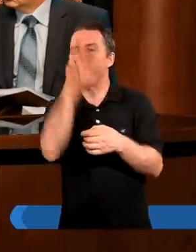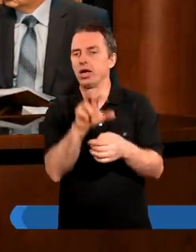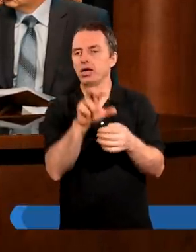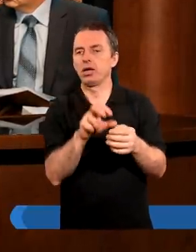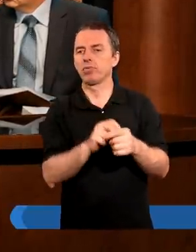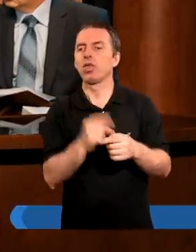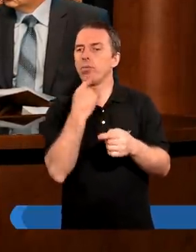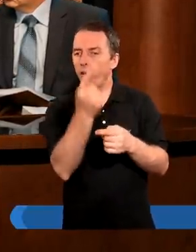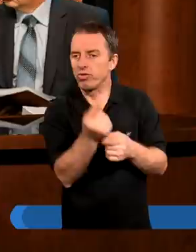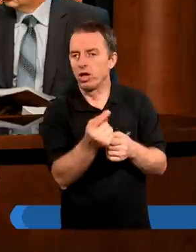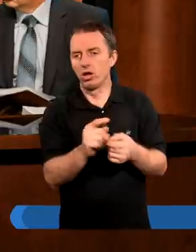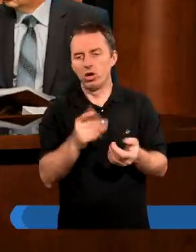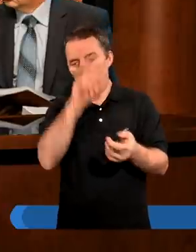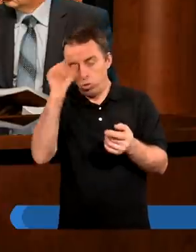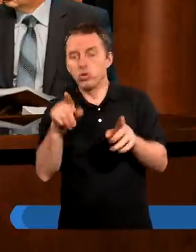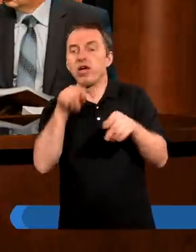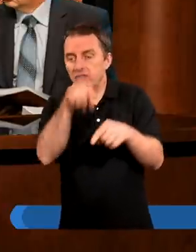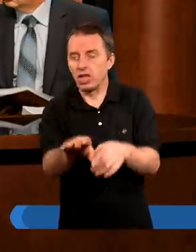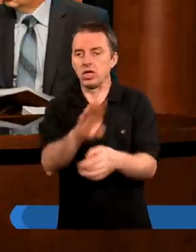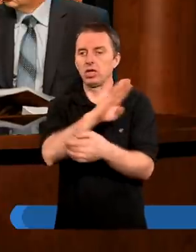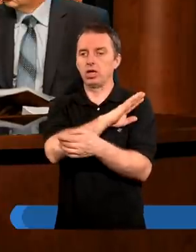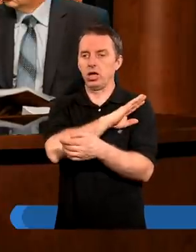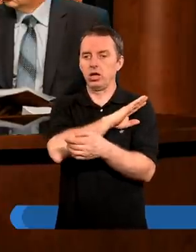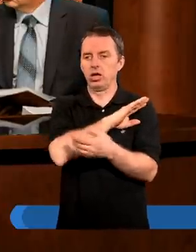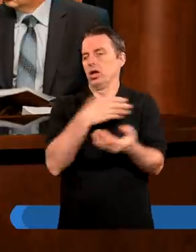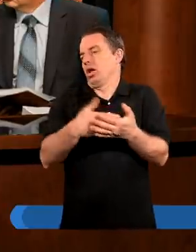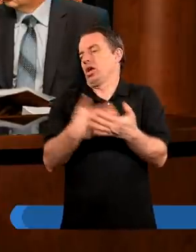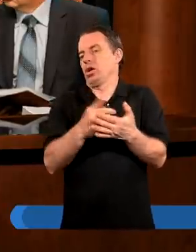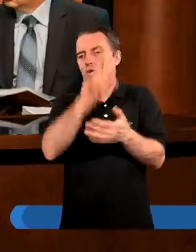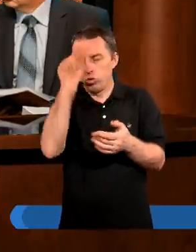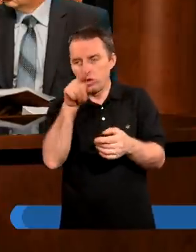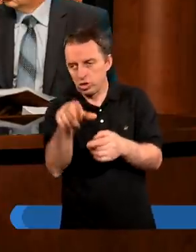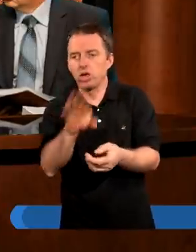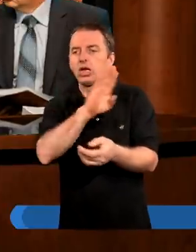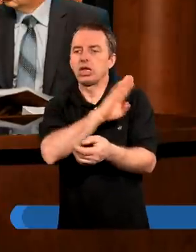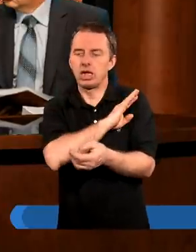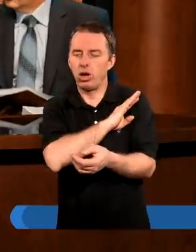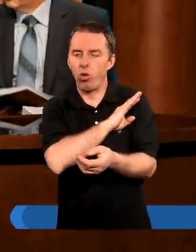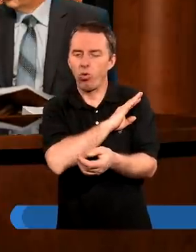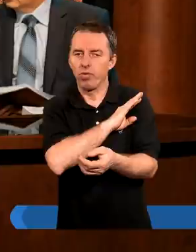ktoś powie no ale przecież ludzie wtedy zginą. Dlaczego ci ludzie zginą wtedy?